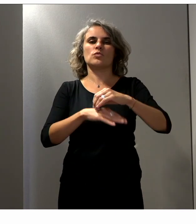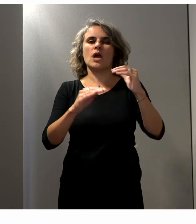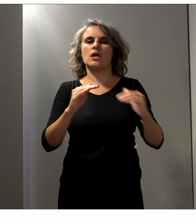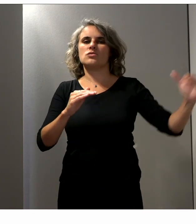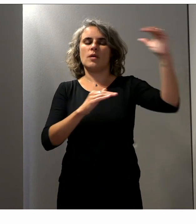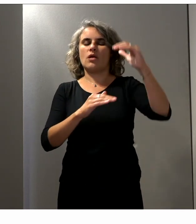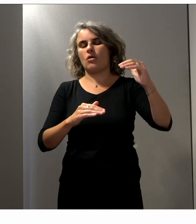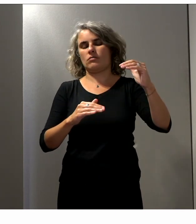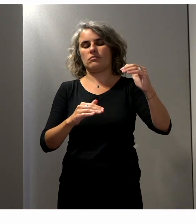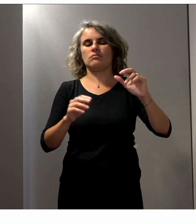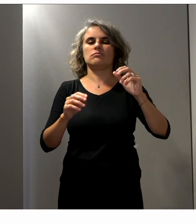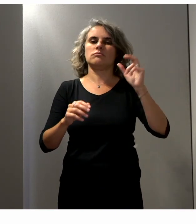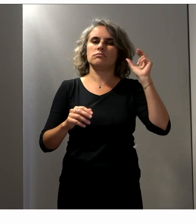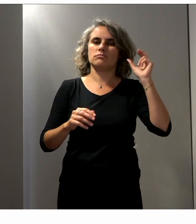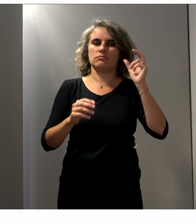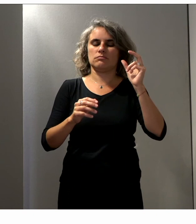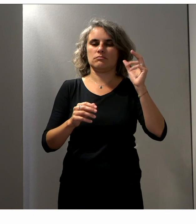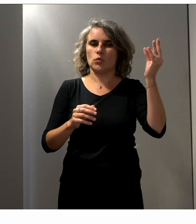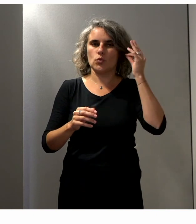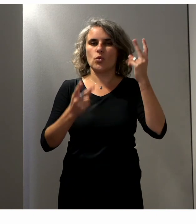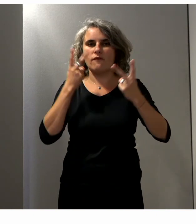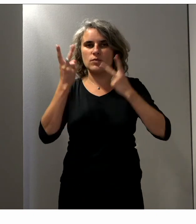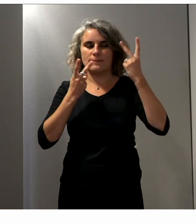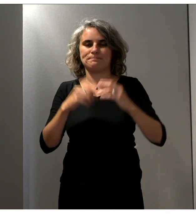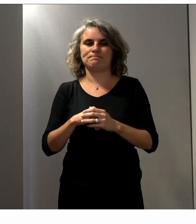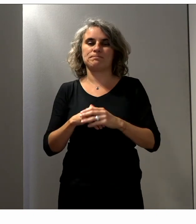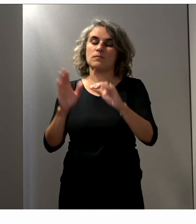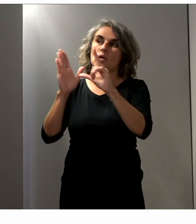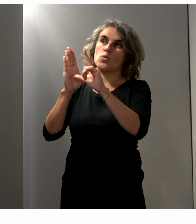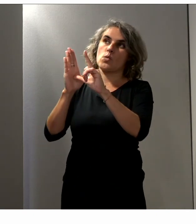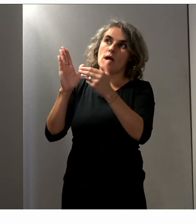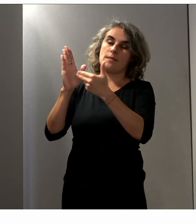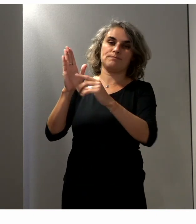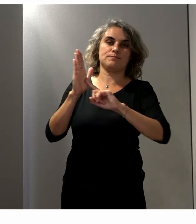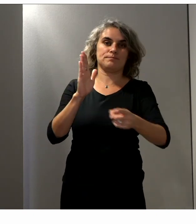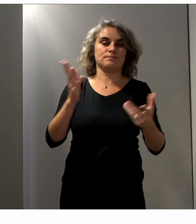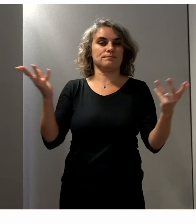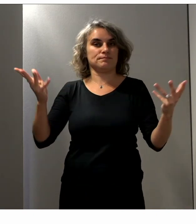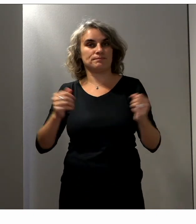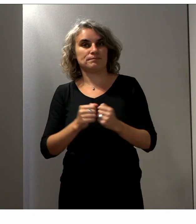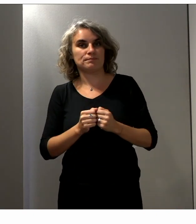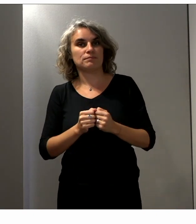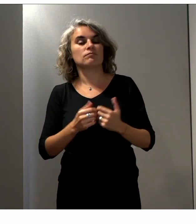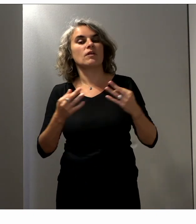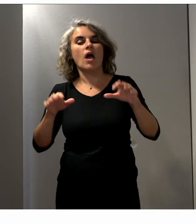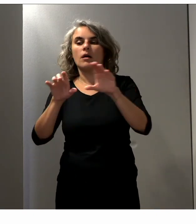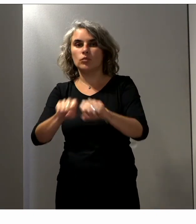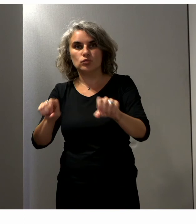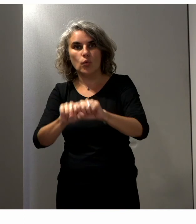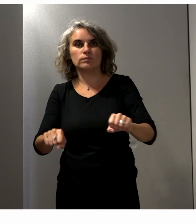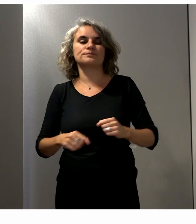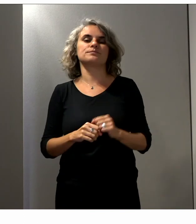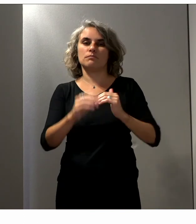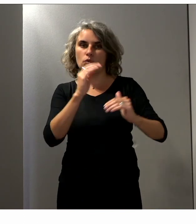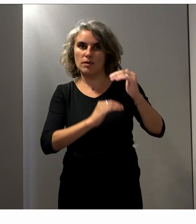le législateur de mettre en place, s'agissant des conditions de production, de